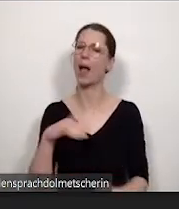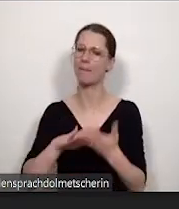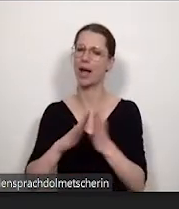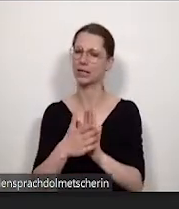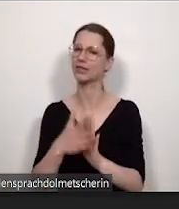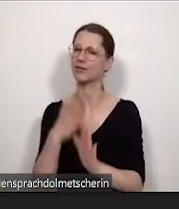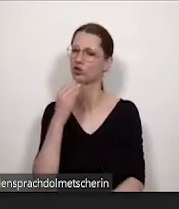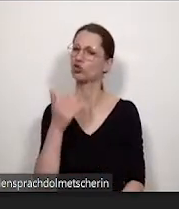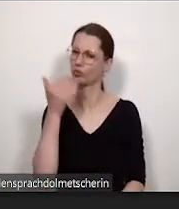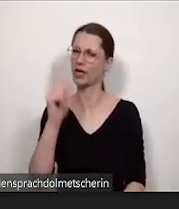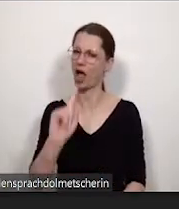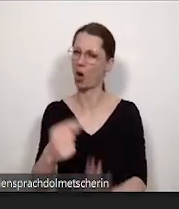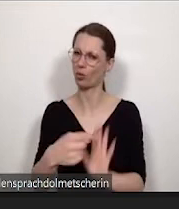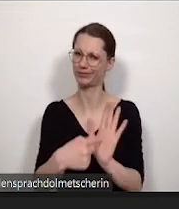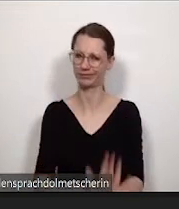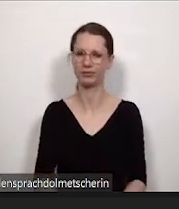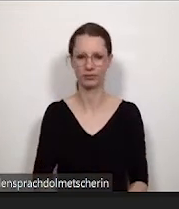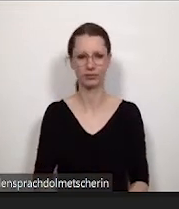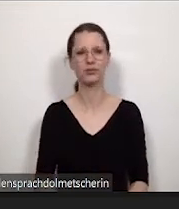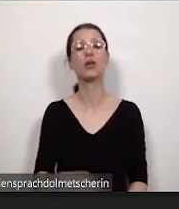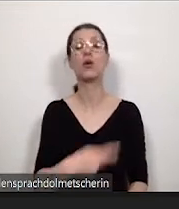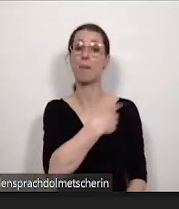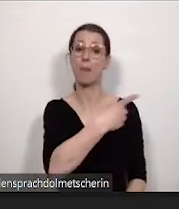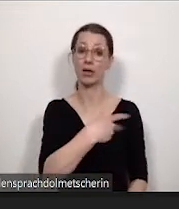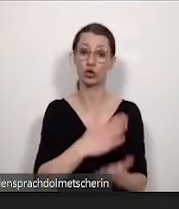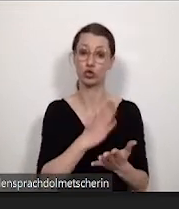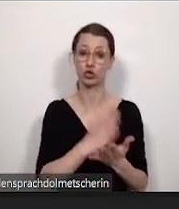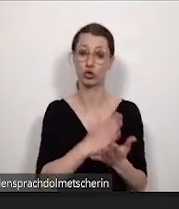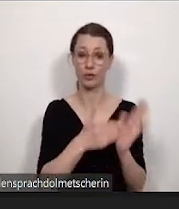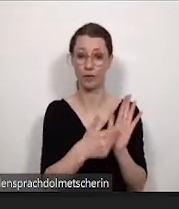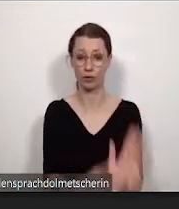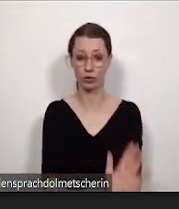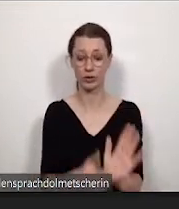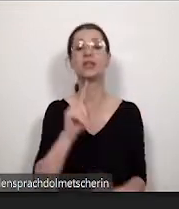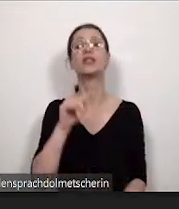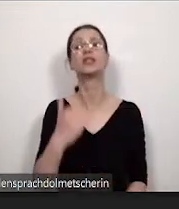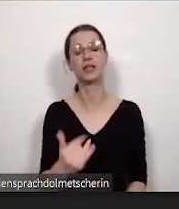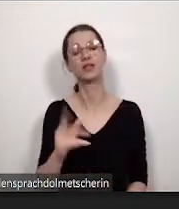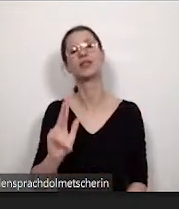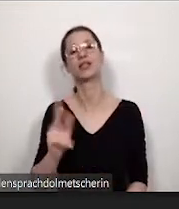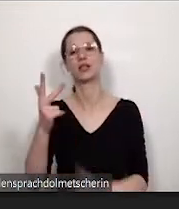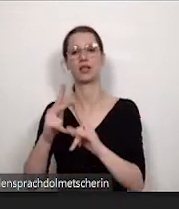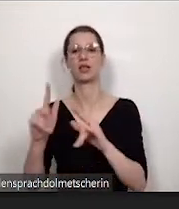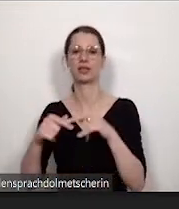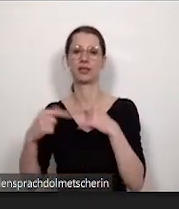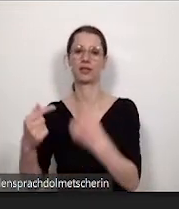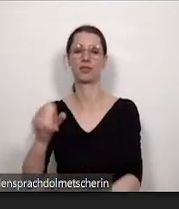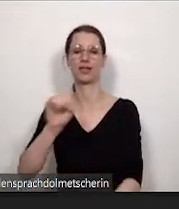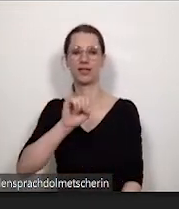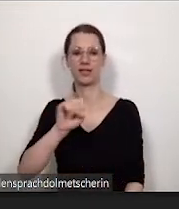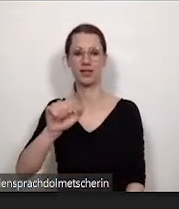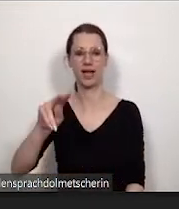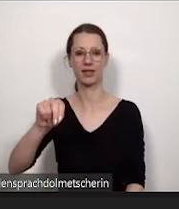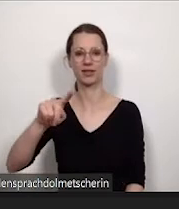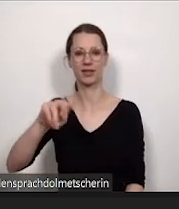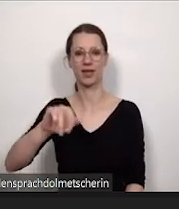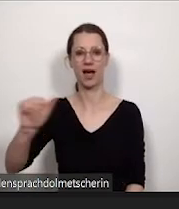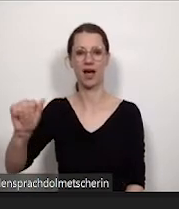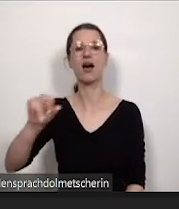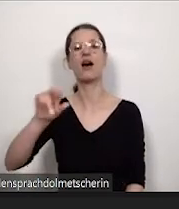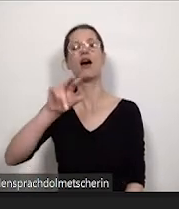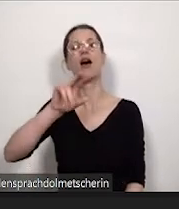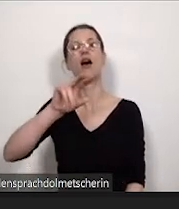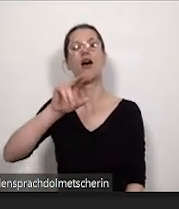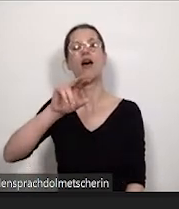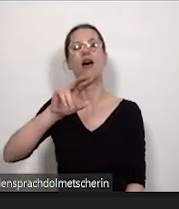Genau, uns beide habe ich schon vorgestellt, dann ist da noch in unserem Team unsere Leitung, Sarah Vosner-Kur, Dr. Sarah Vosner